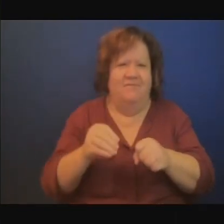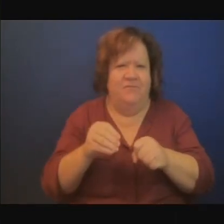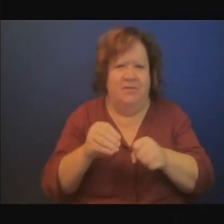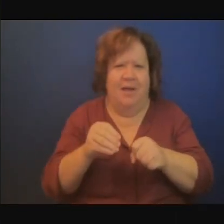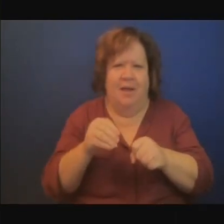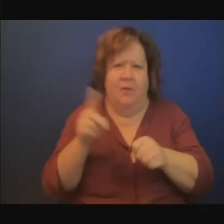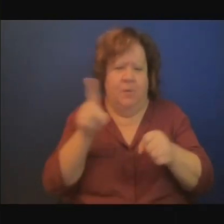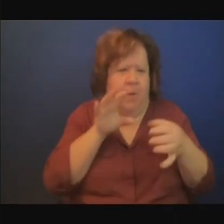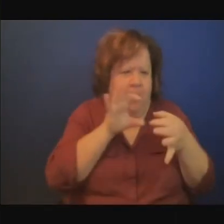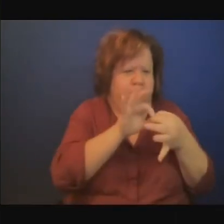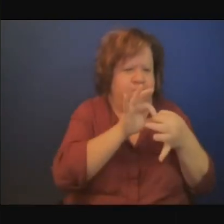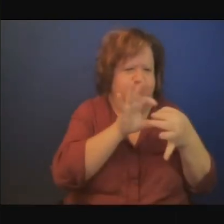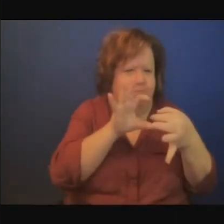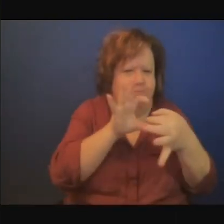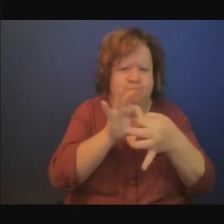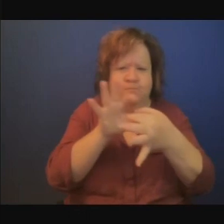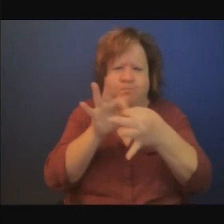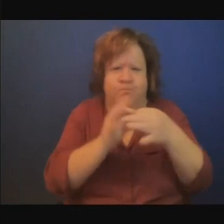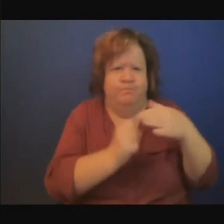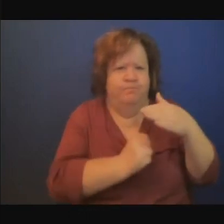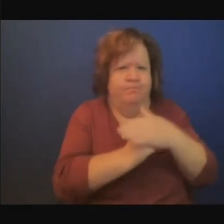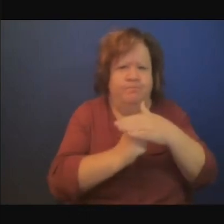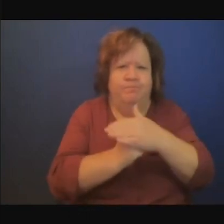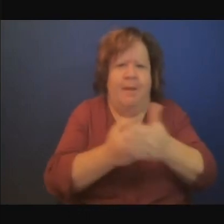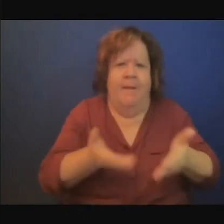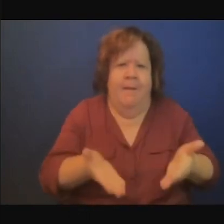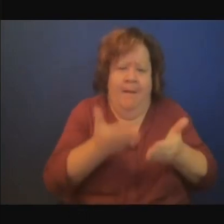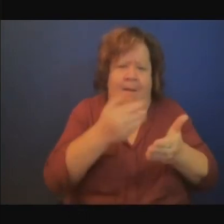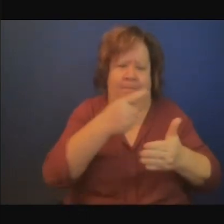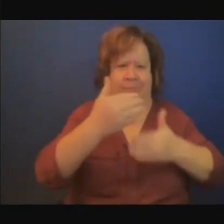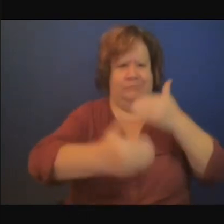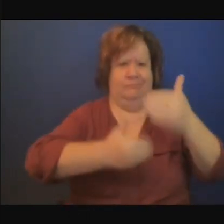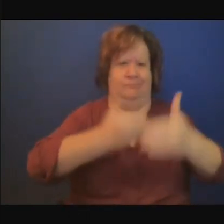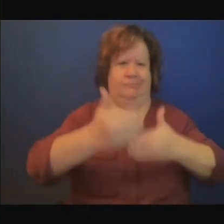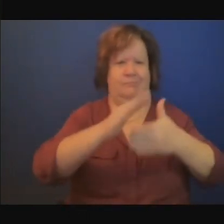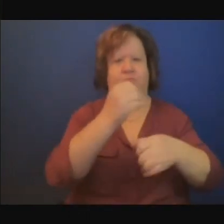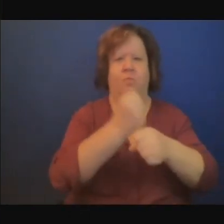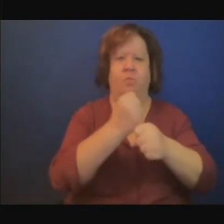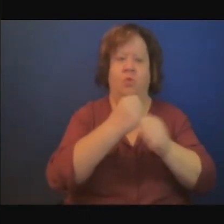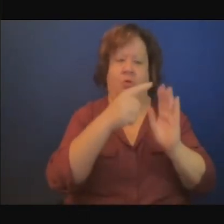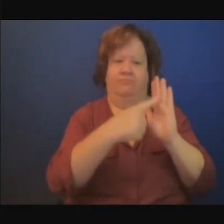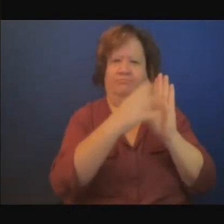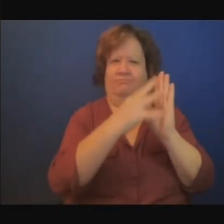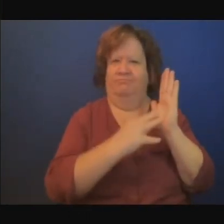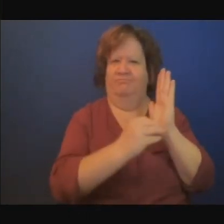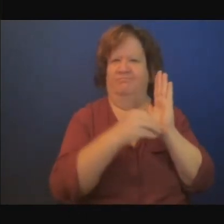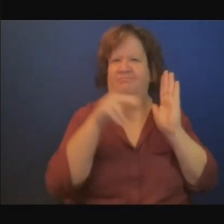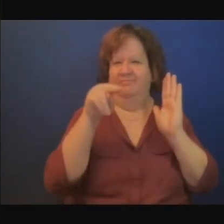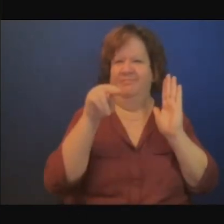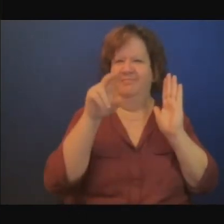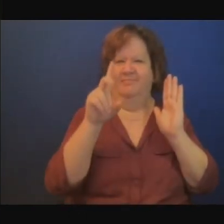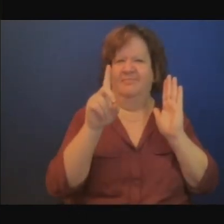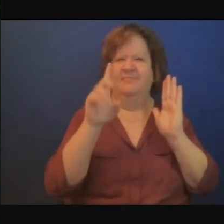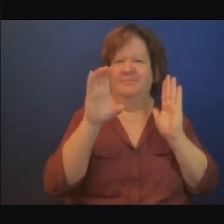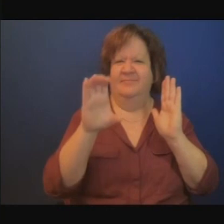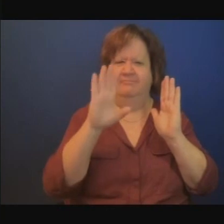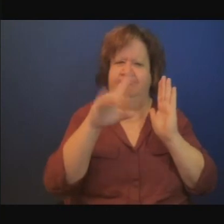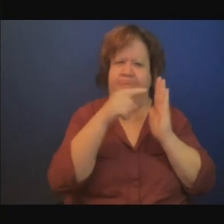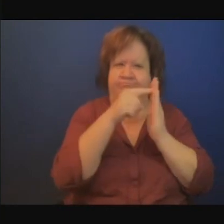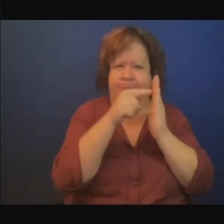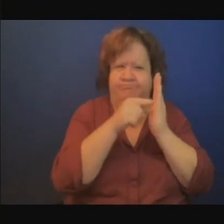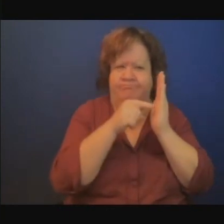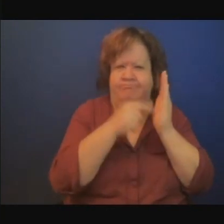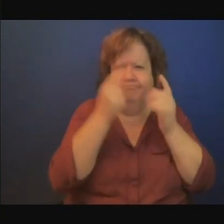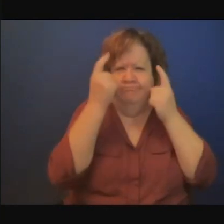des terminaux au niveau national, qu'est-ce que ces pays vont faire dans le cadre de leurs engagements pris au niveau mondial